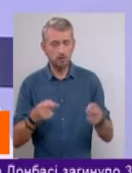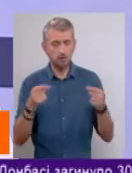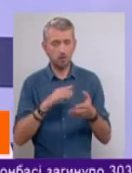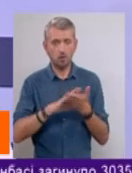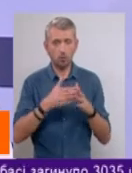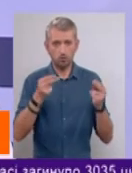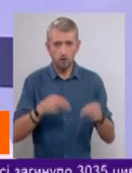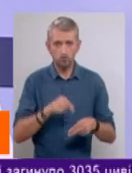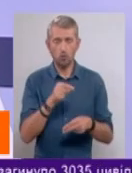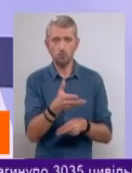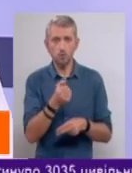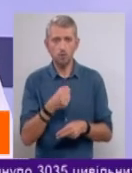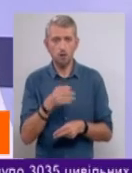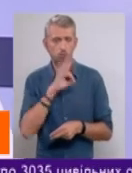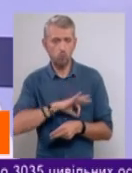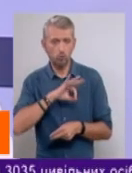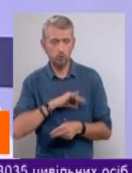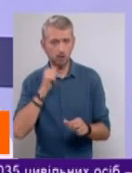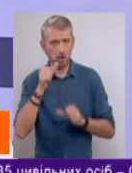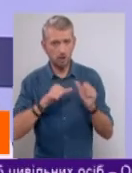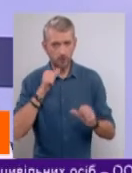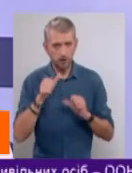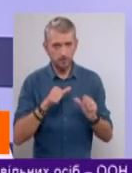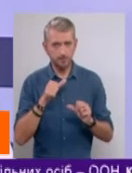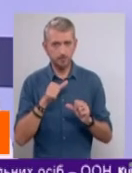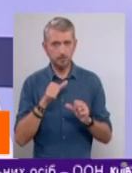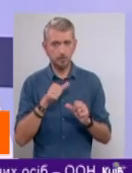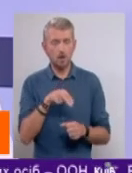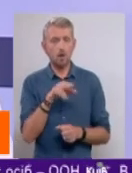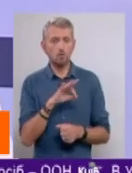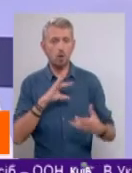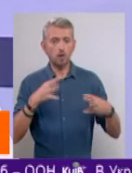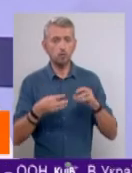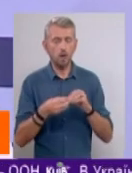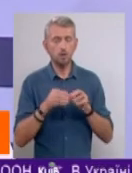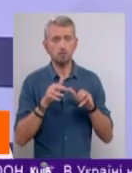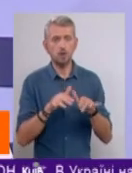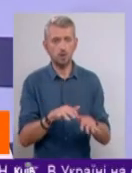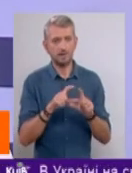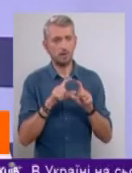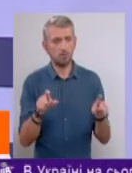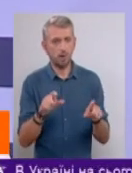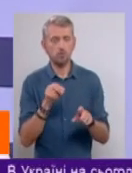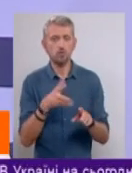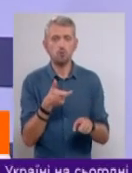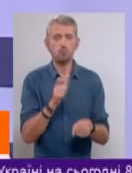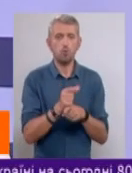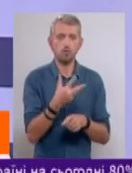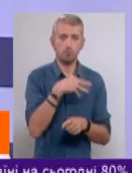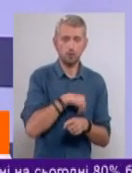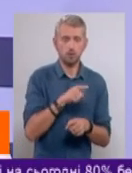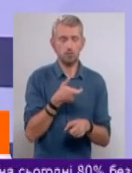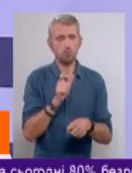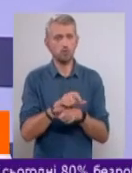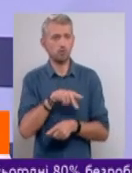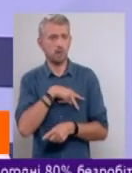контракту, він получає бонуси годові по результатам діяльності компанії. Чим вище прибыль, тим вище премія.